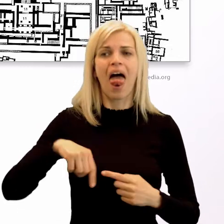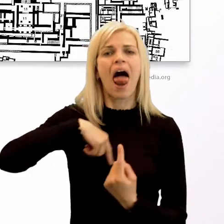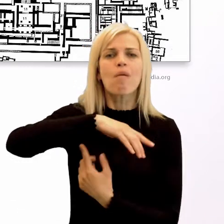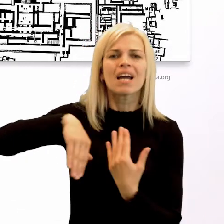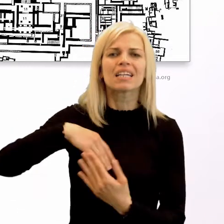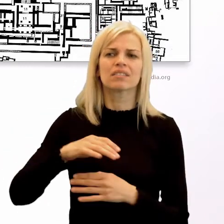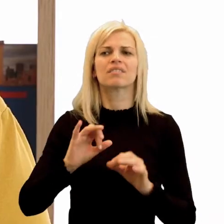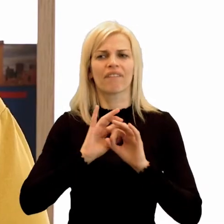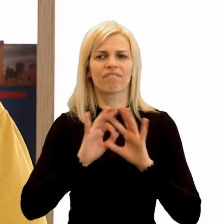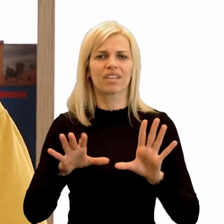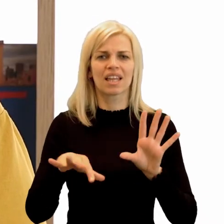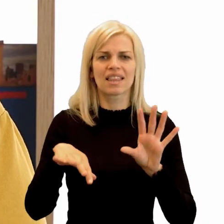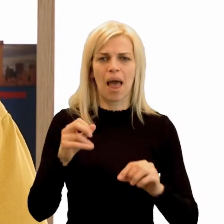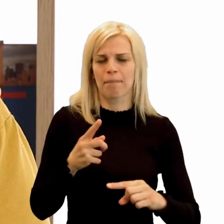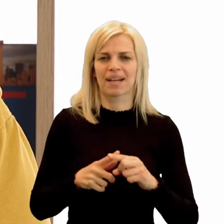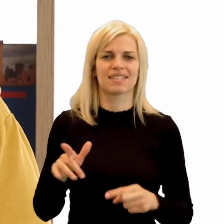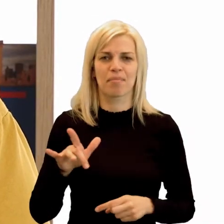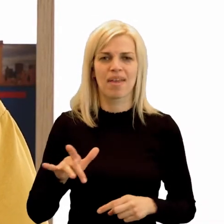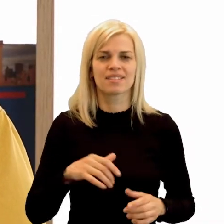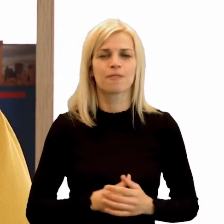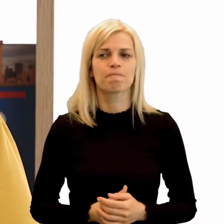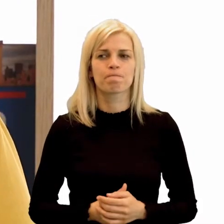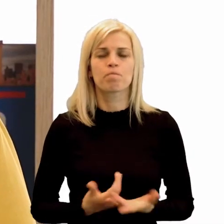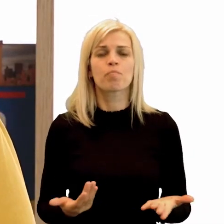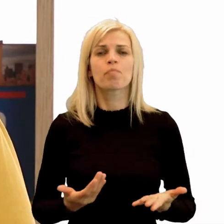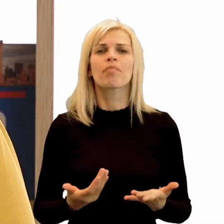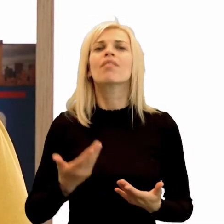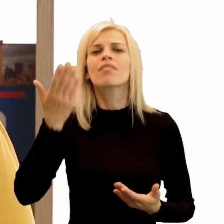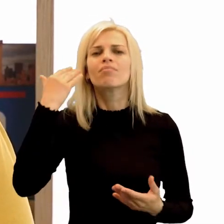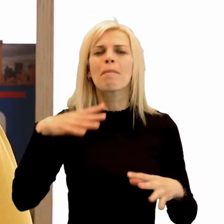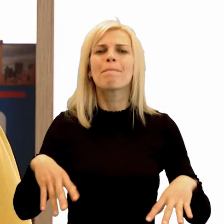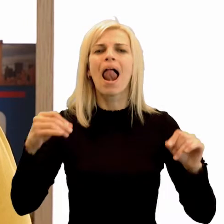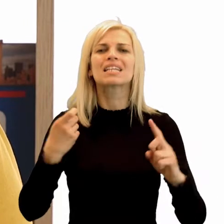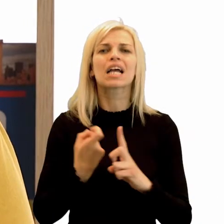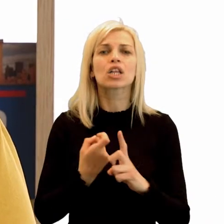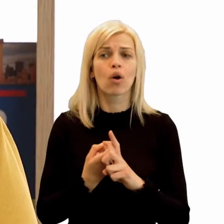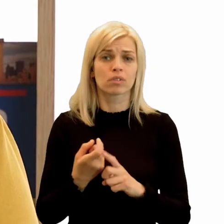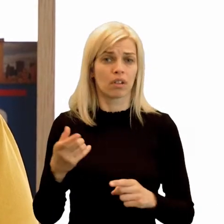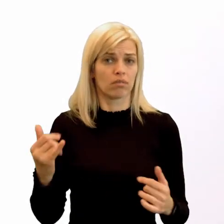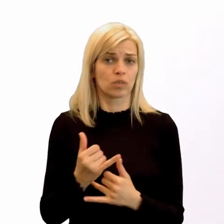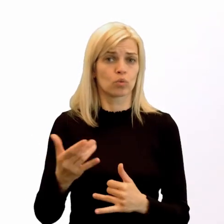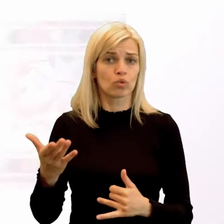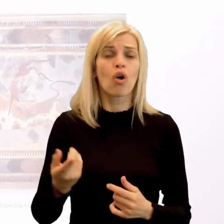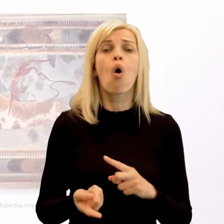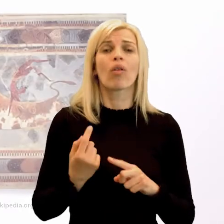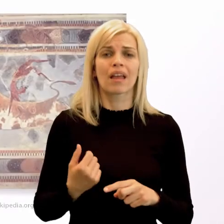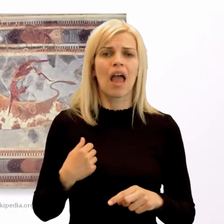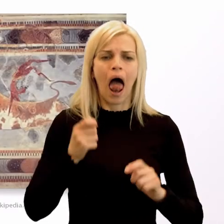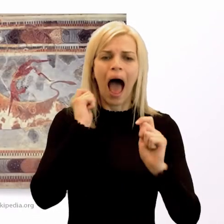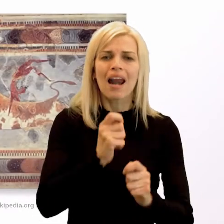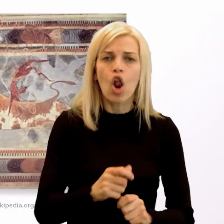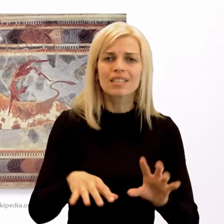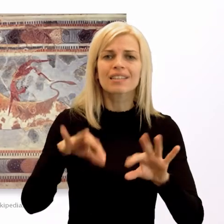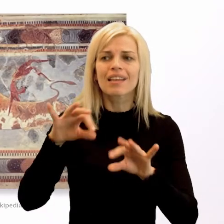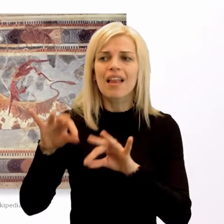na presnom mieste. To, že existoval palác v Knose, nám dokazujú archeologické nálezy. Dívate sa na